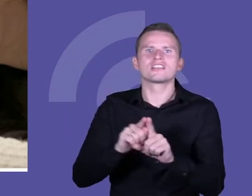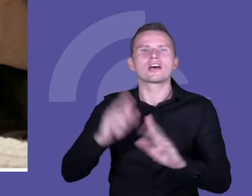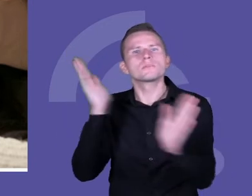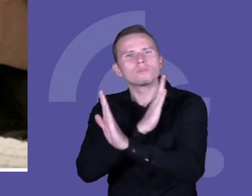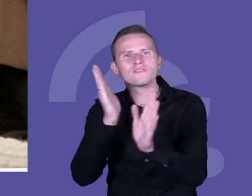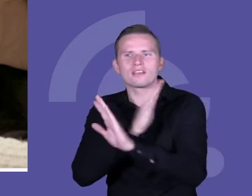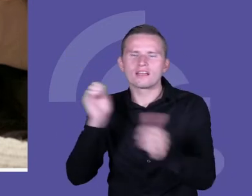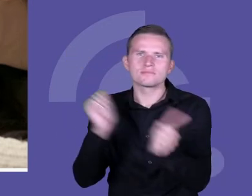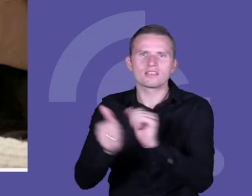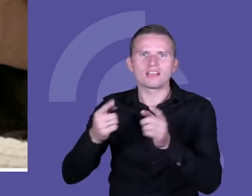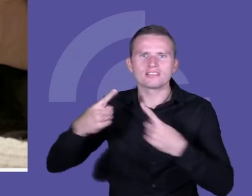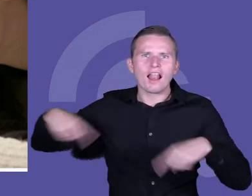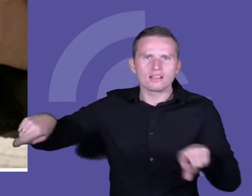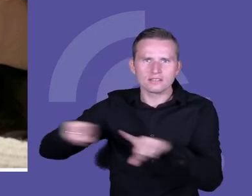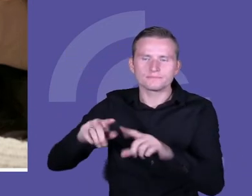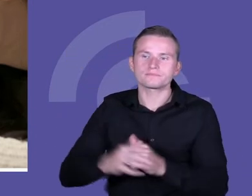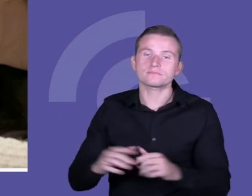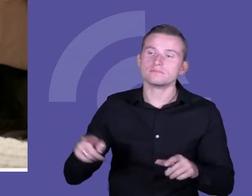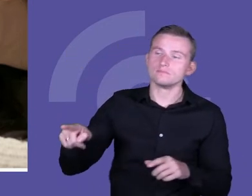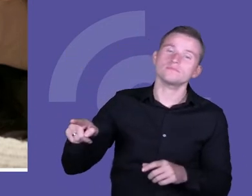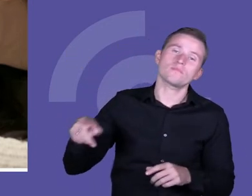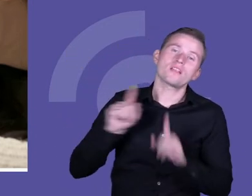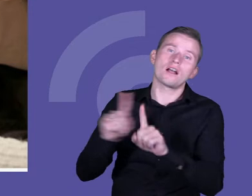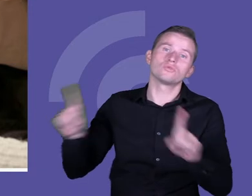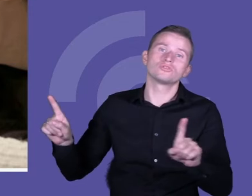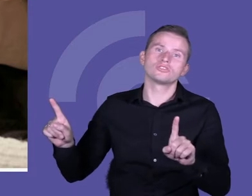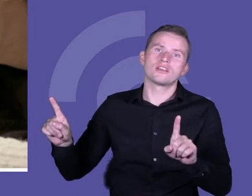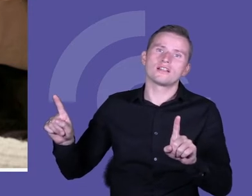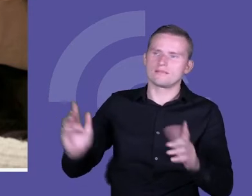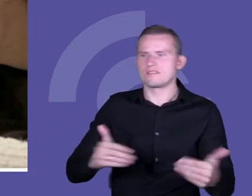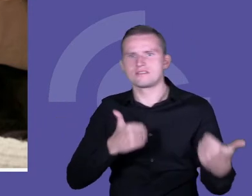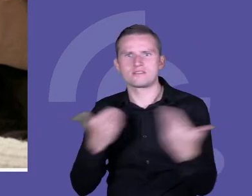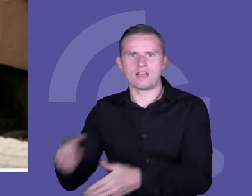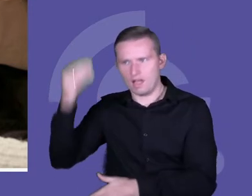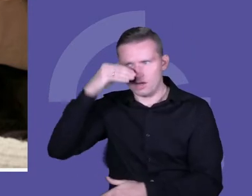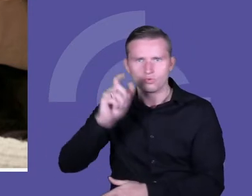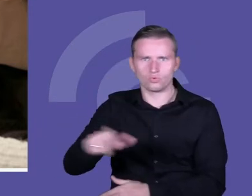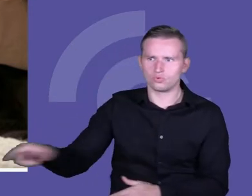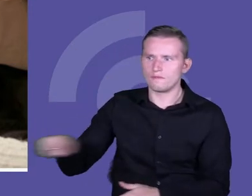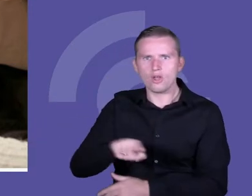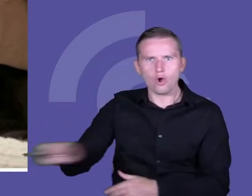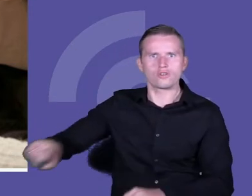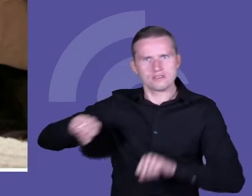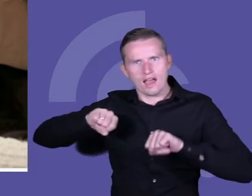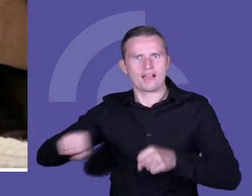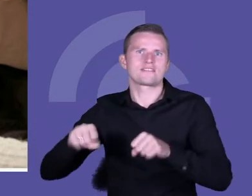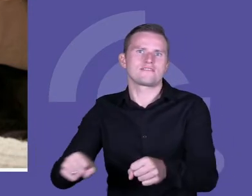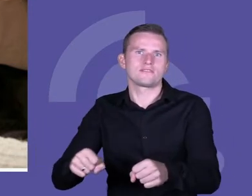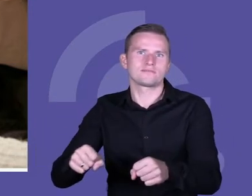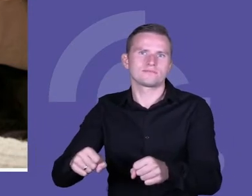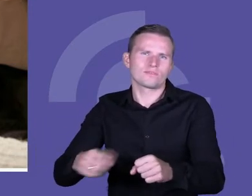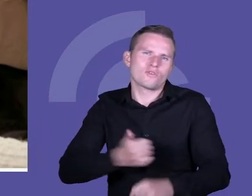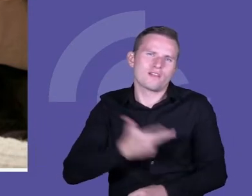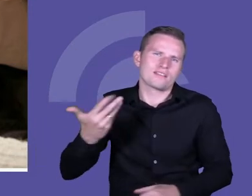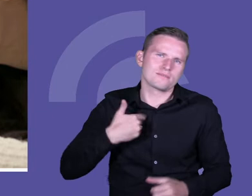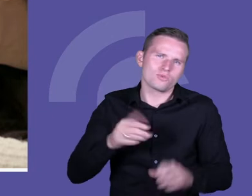nauczyciele oddawali przestrzeń w ręce uczniów. Bo to oni byli aktywni. Bo jak już wielokrotnie mówiliśmy,